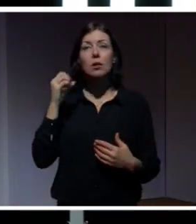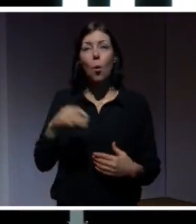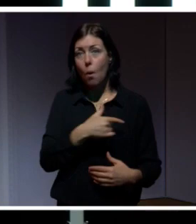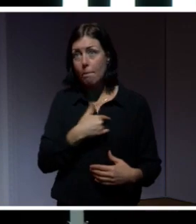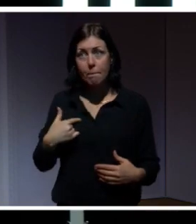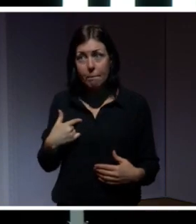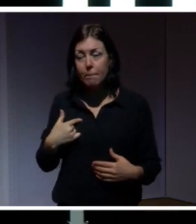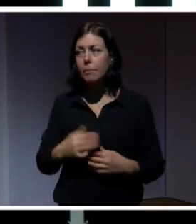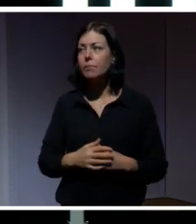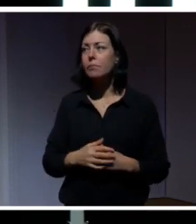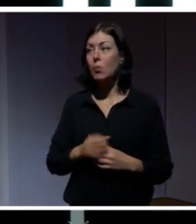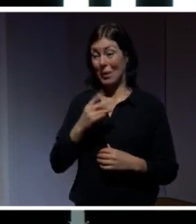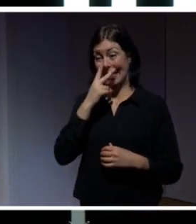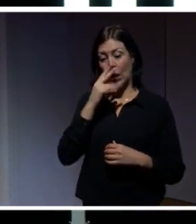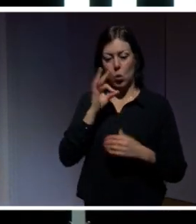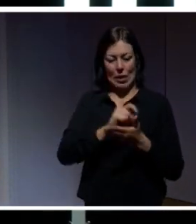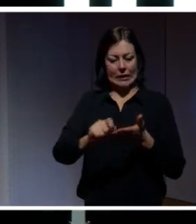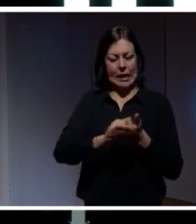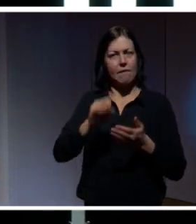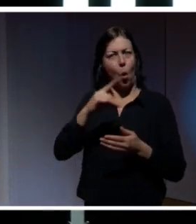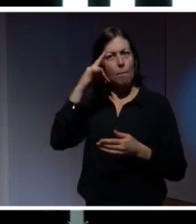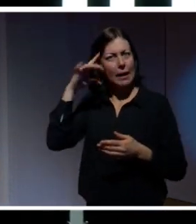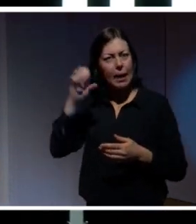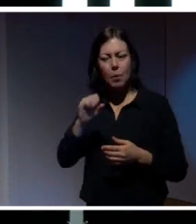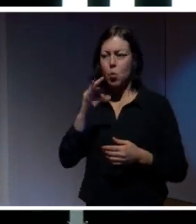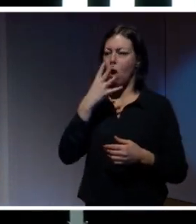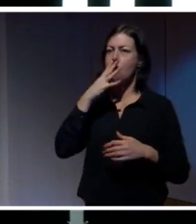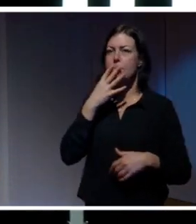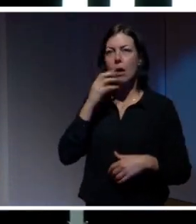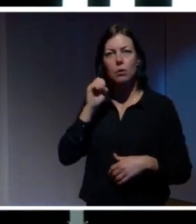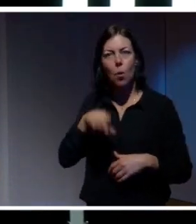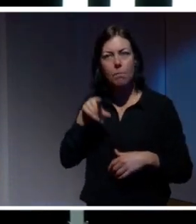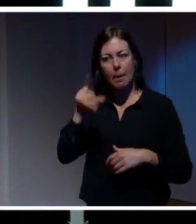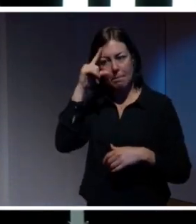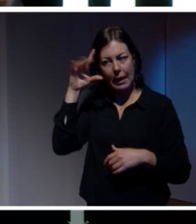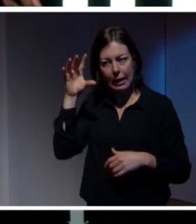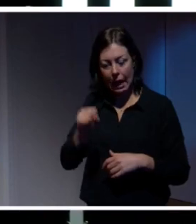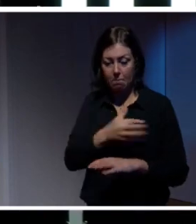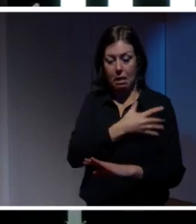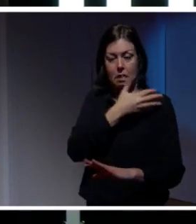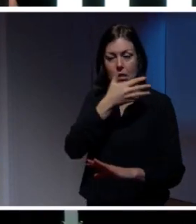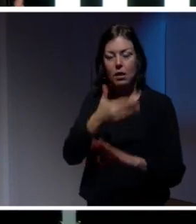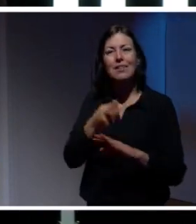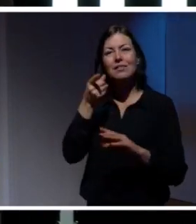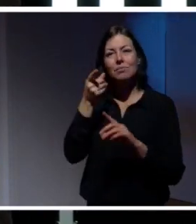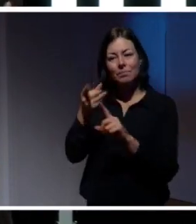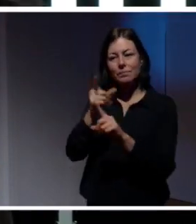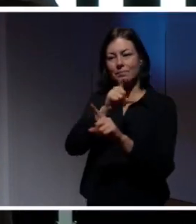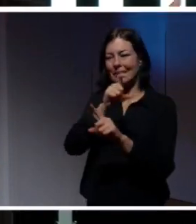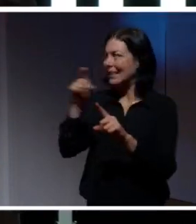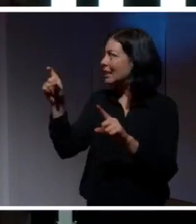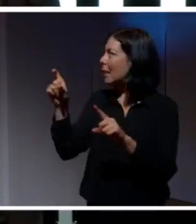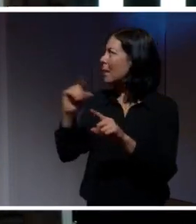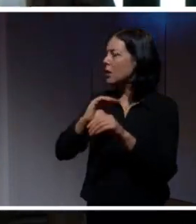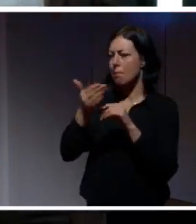Om man tittar på hur man skriver om begreppet, hur man har skrivit och pratat om det under en lång tid, så en term som återkommer väldigt ofta, och